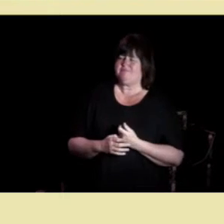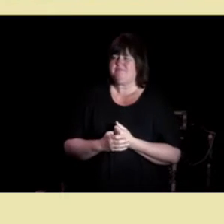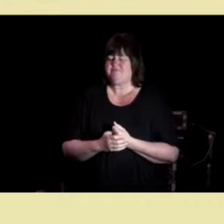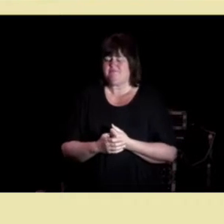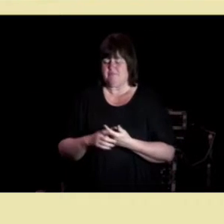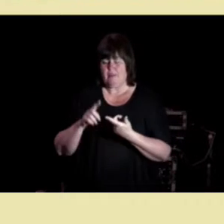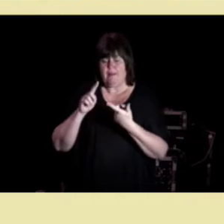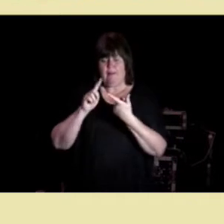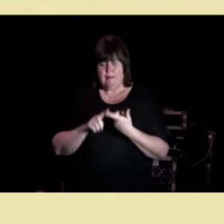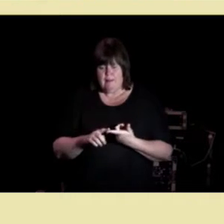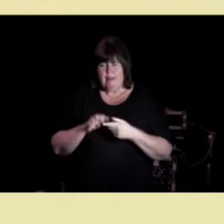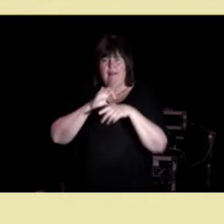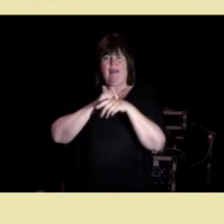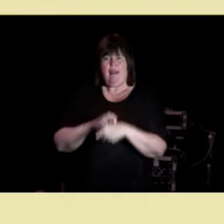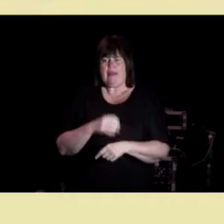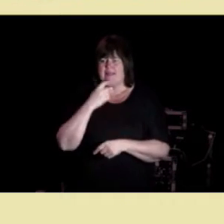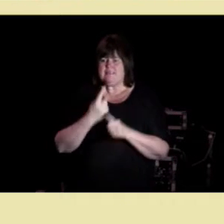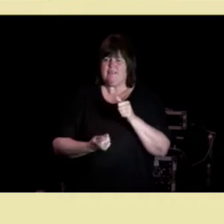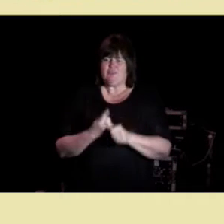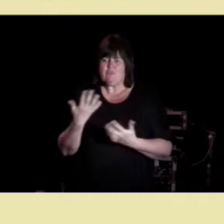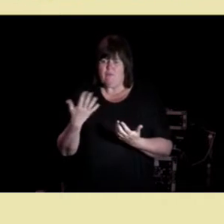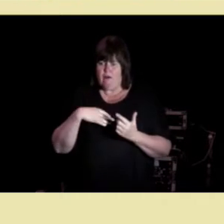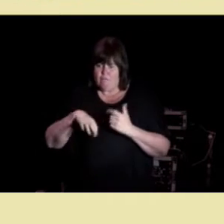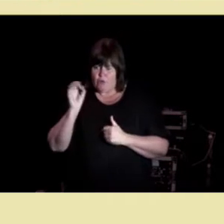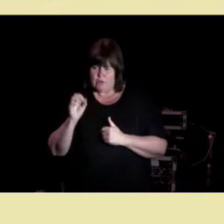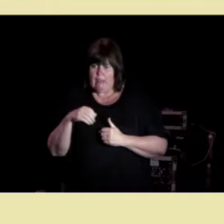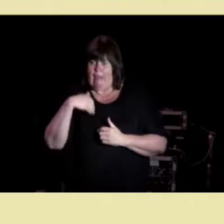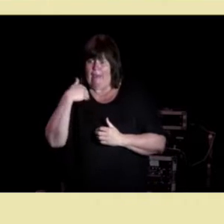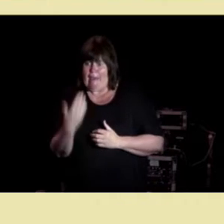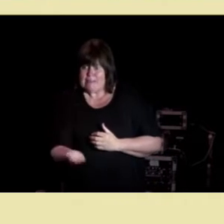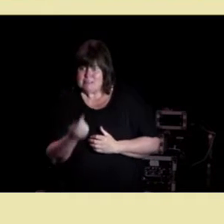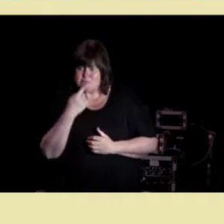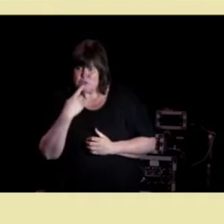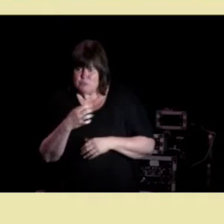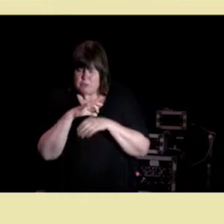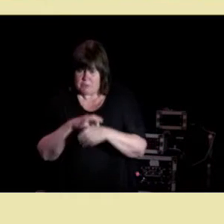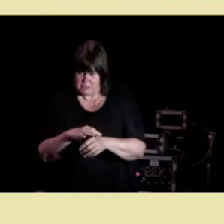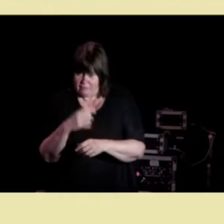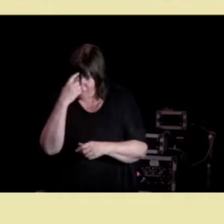Legen sier hva han foretrekker først og spør så pasienten om denne syn.